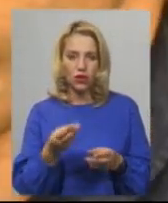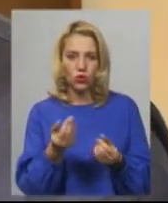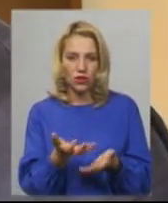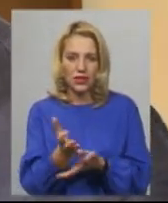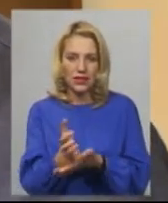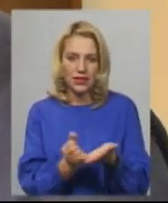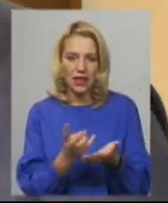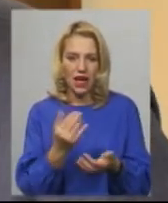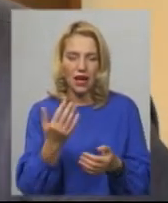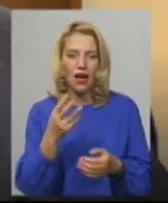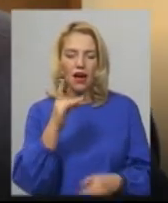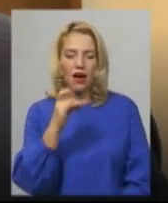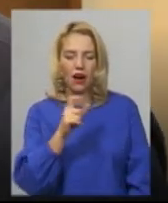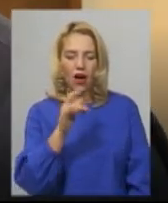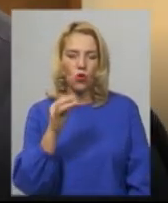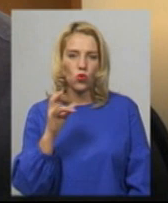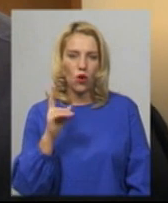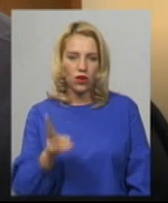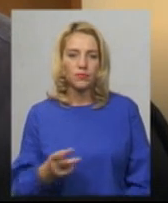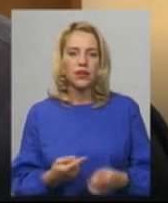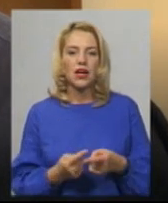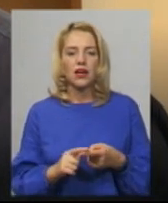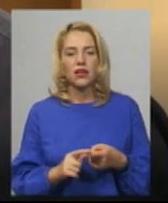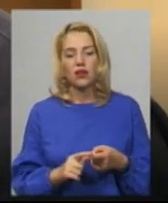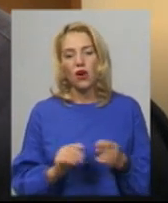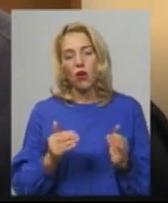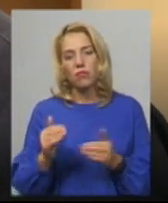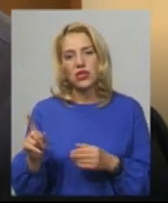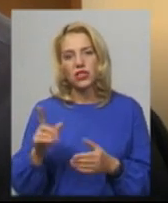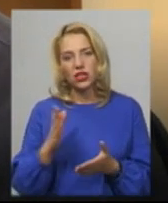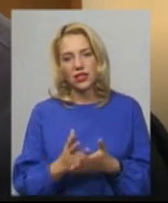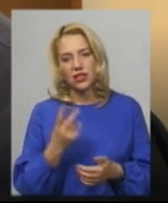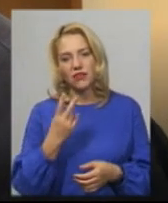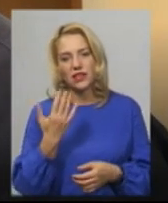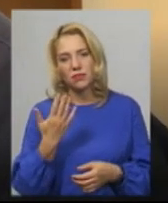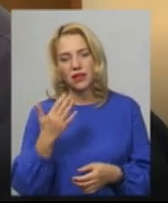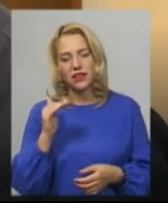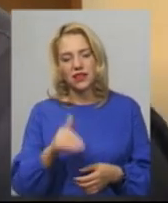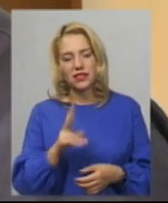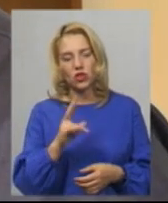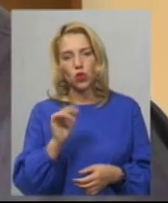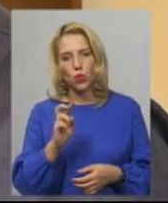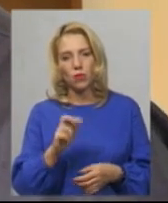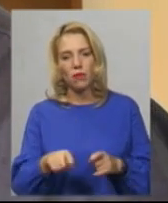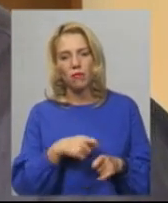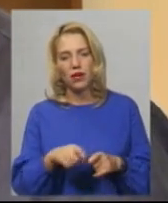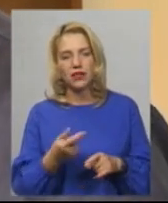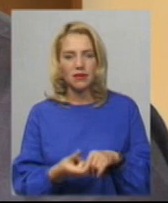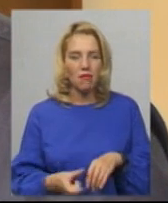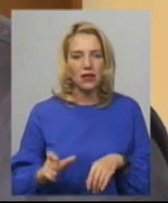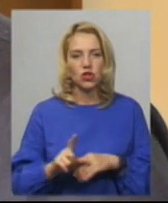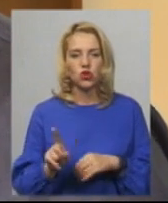Левицький. Обмеження, які встановлені на придбання цього газу, це 25 тисяч метрів кубічних. Тобто це максимальна цифра,